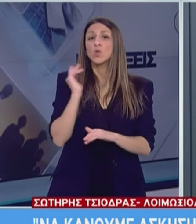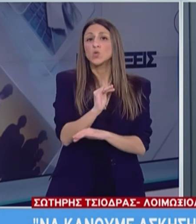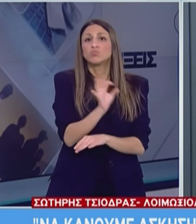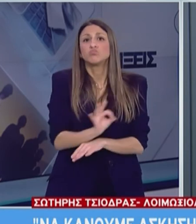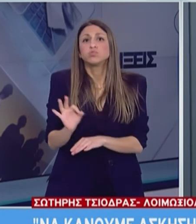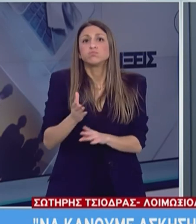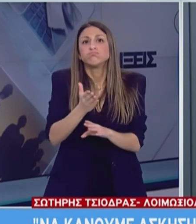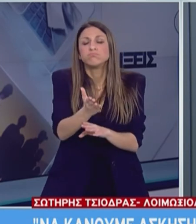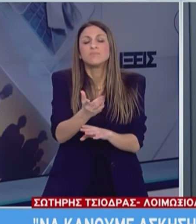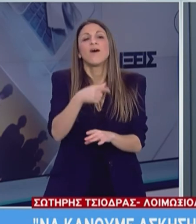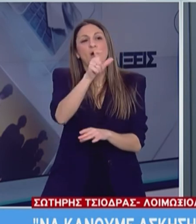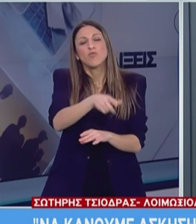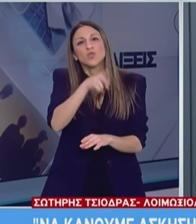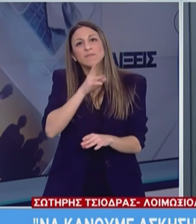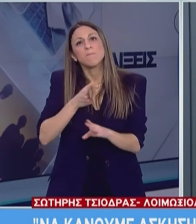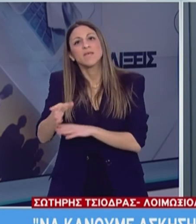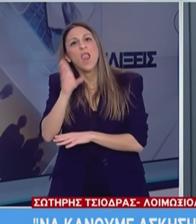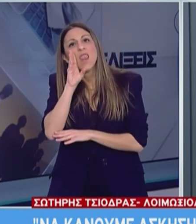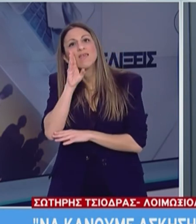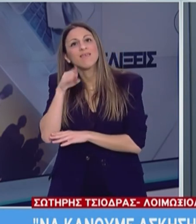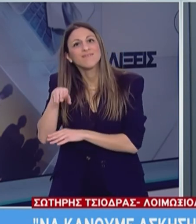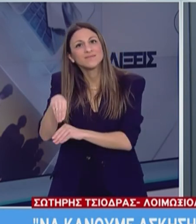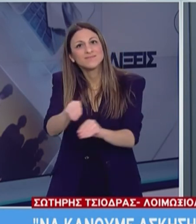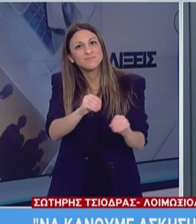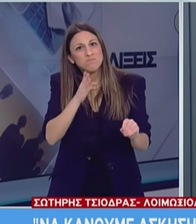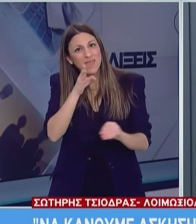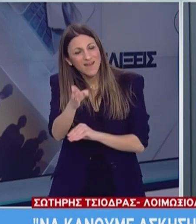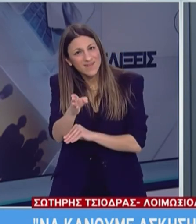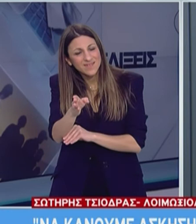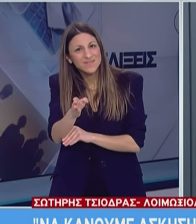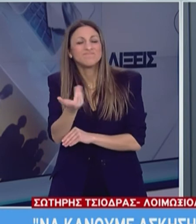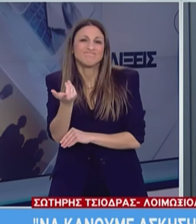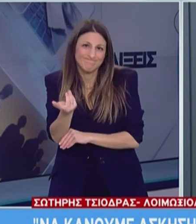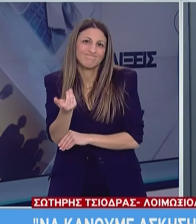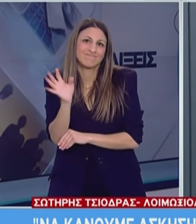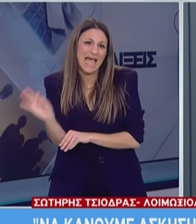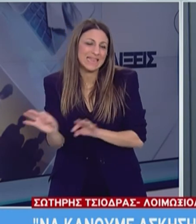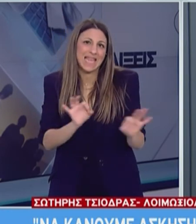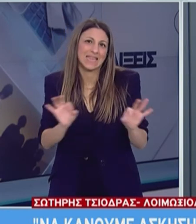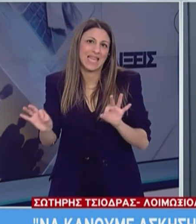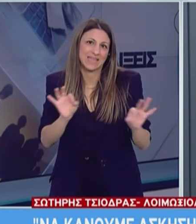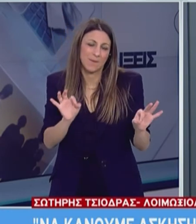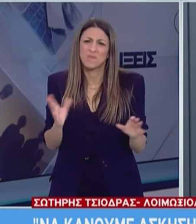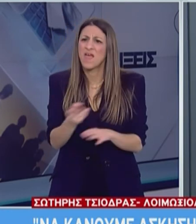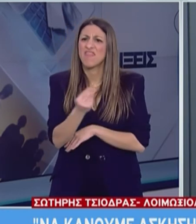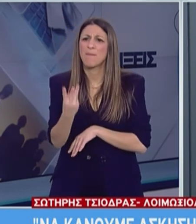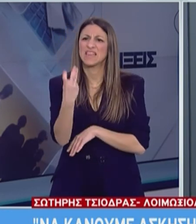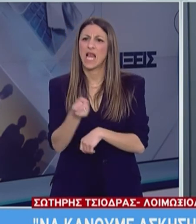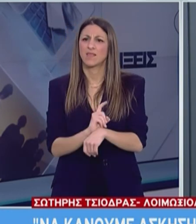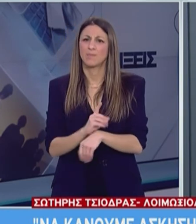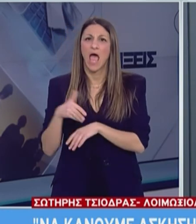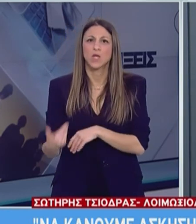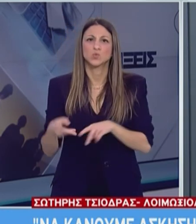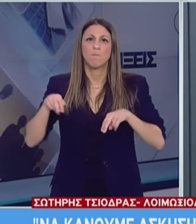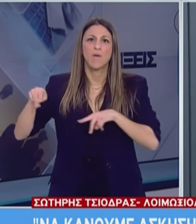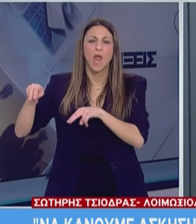Άρα θέλει προσοχή ο συνοστισμός, αυτό μας ενδιαφέρει. Όχι η μισή ώρα που θα κάνει κανείς έξω ή θα περπατήσει. Η μισή ώρα περπάτημα έξω είναι μια τέλεια